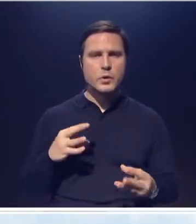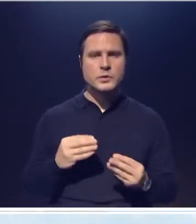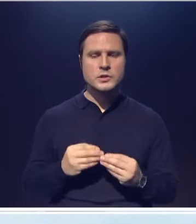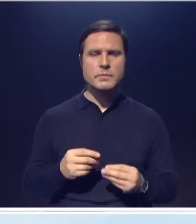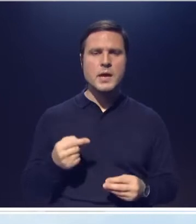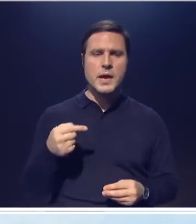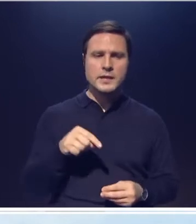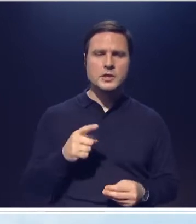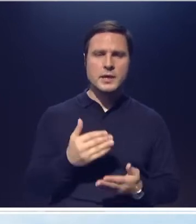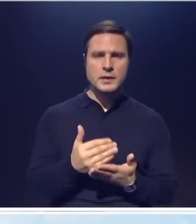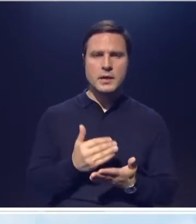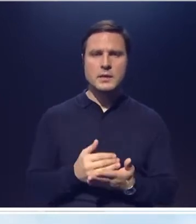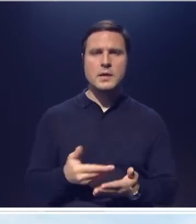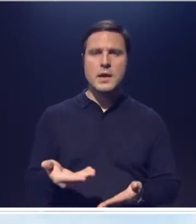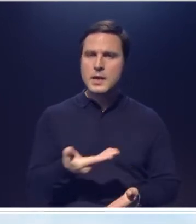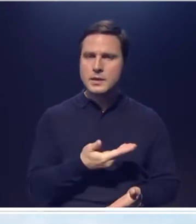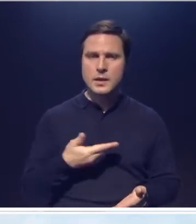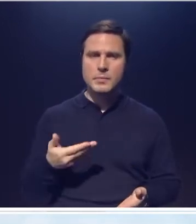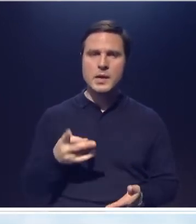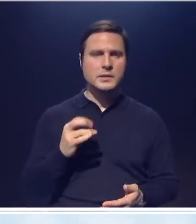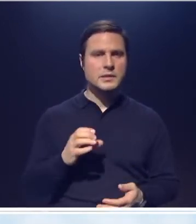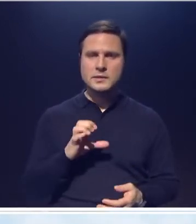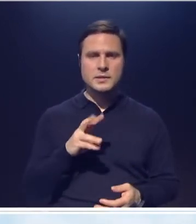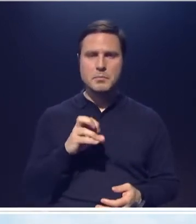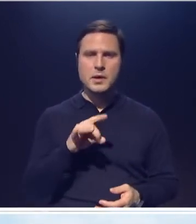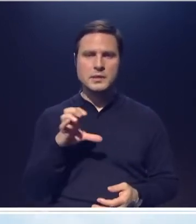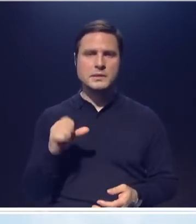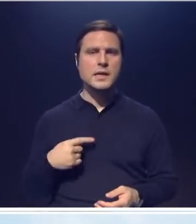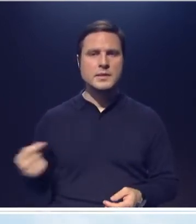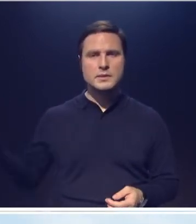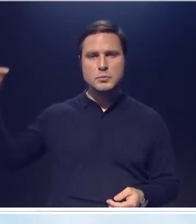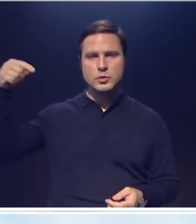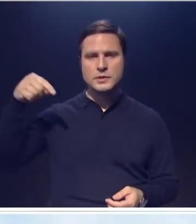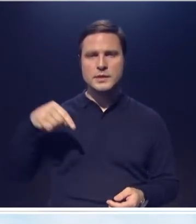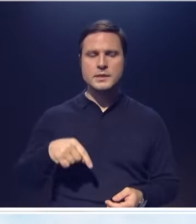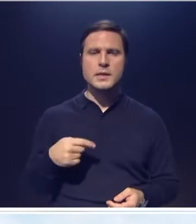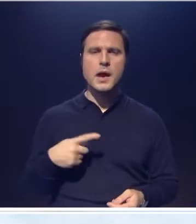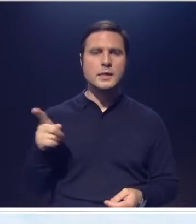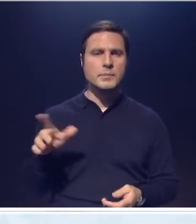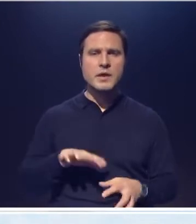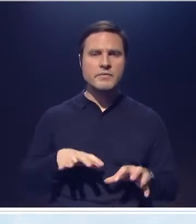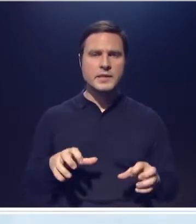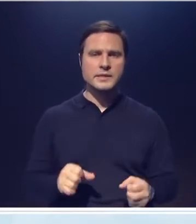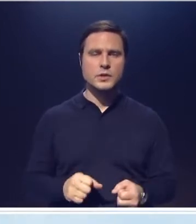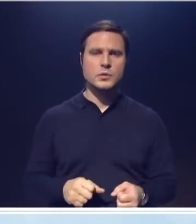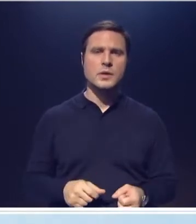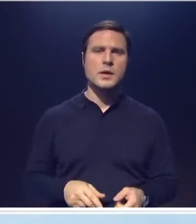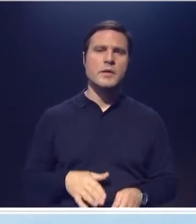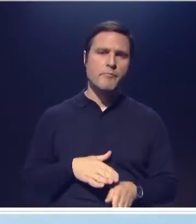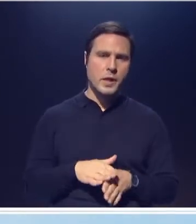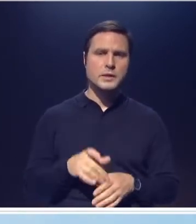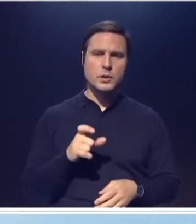эти же каналы к нам, так сказать, не с Марса спустились, да, а ими владеют вполне